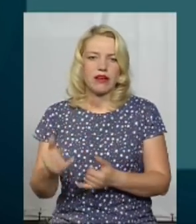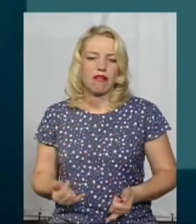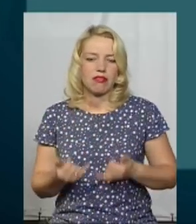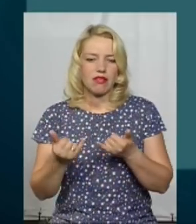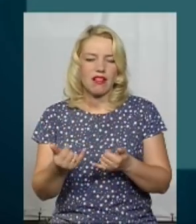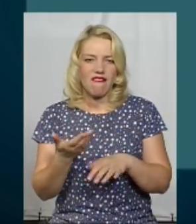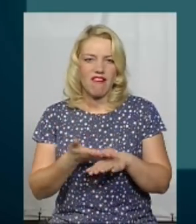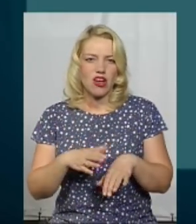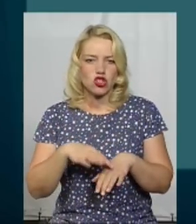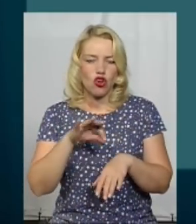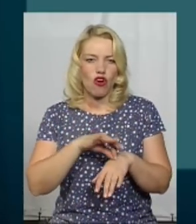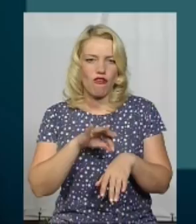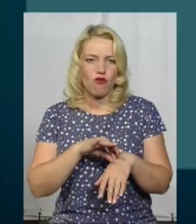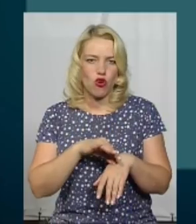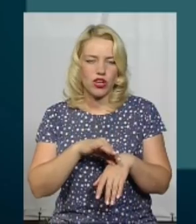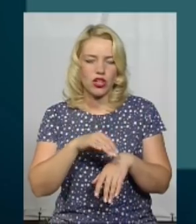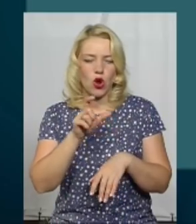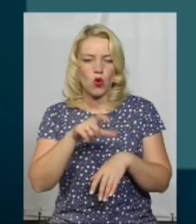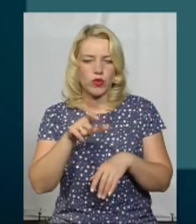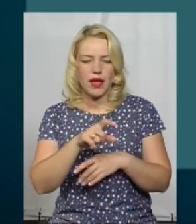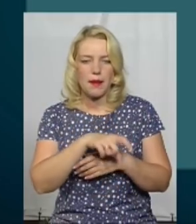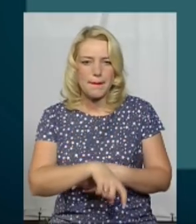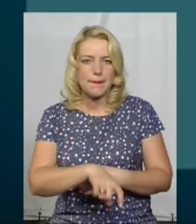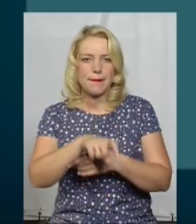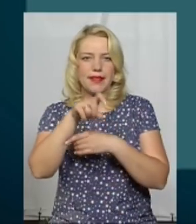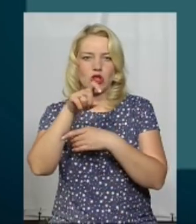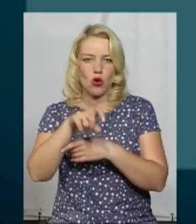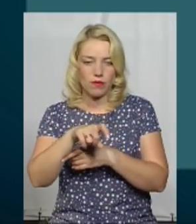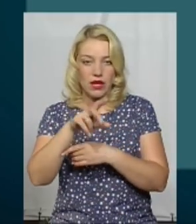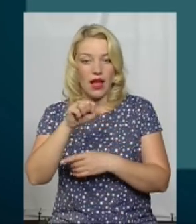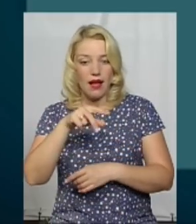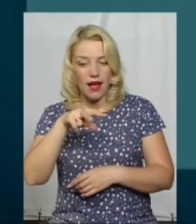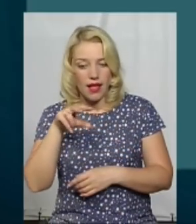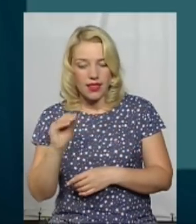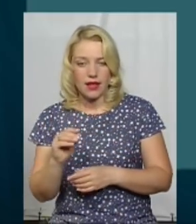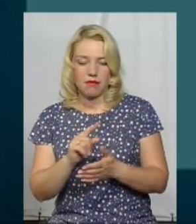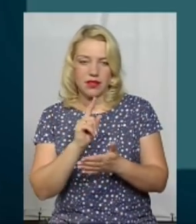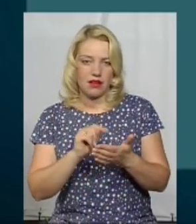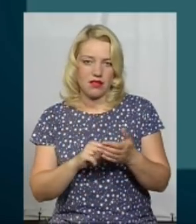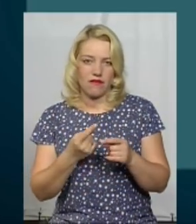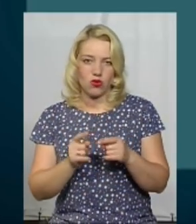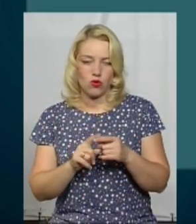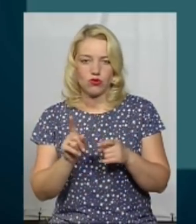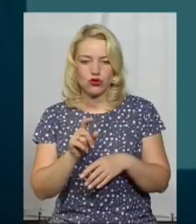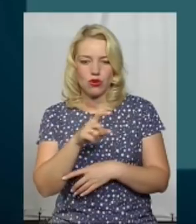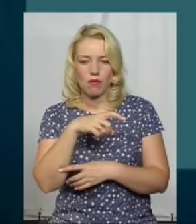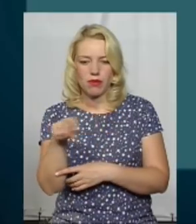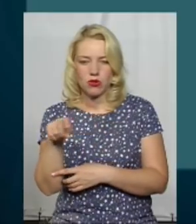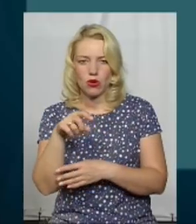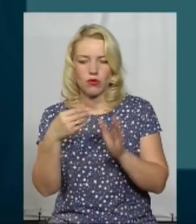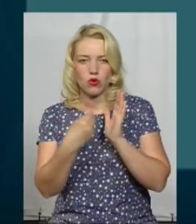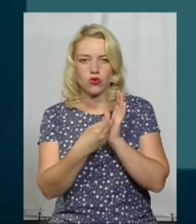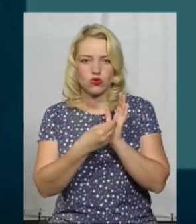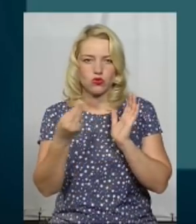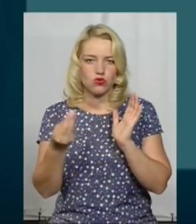ліжколежачих хворих. Дійсно, у нас цього підйомника немає. Але питання в тому, що підйомник цей коштує досить